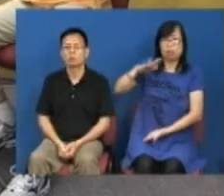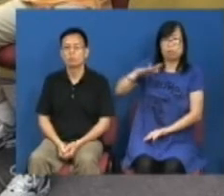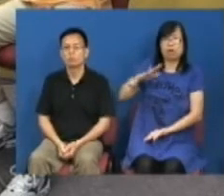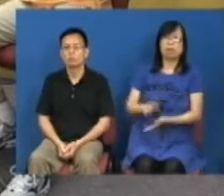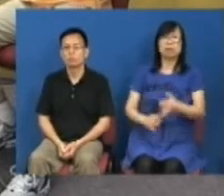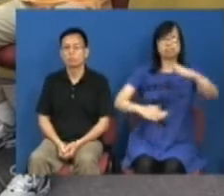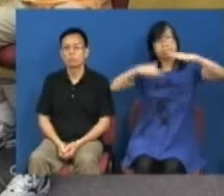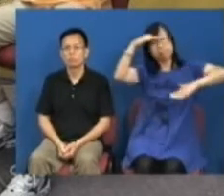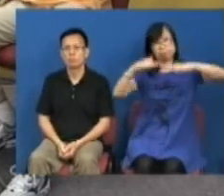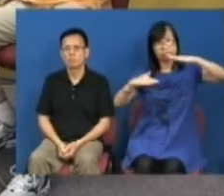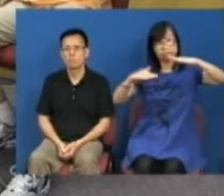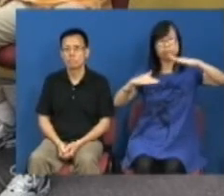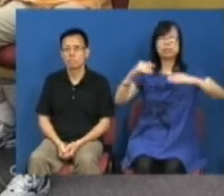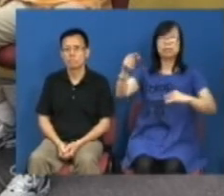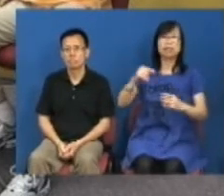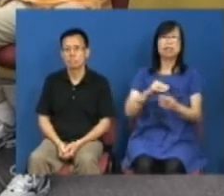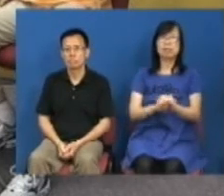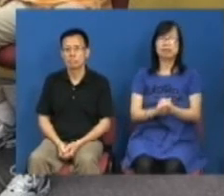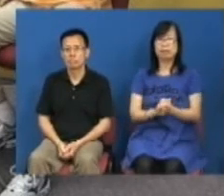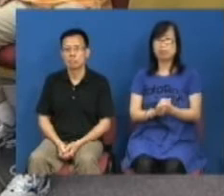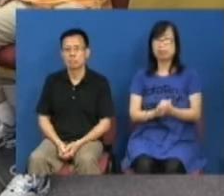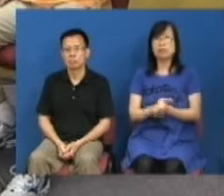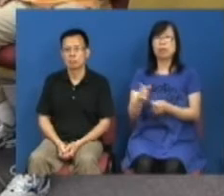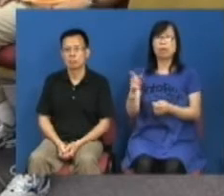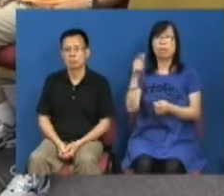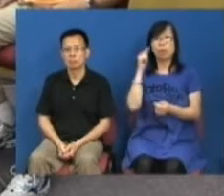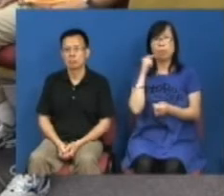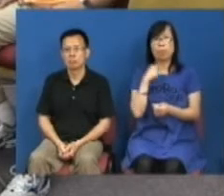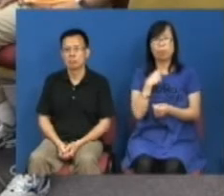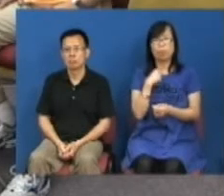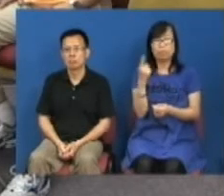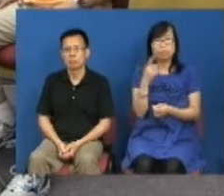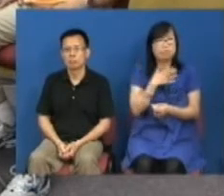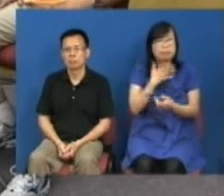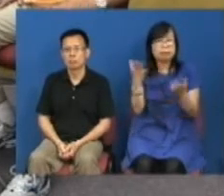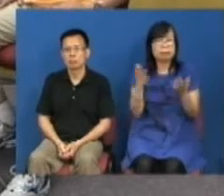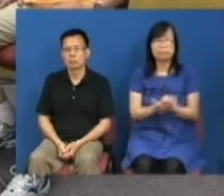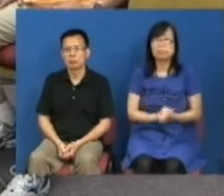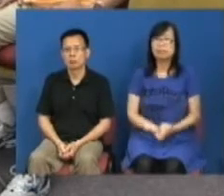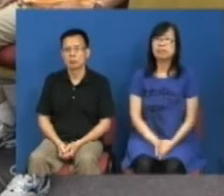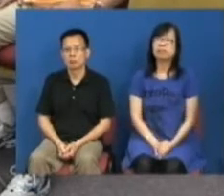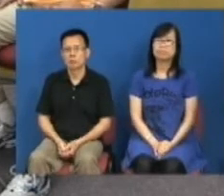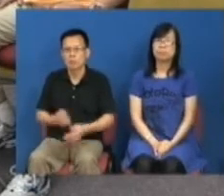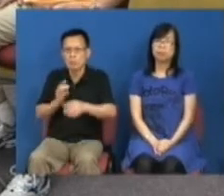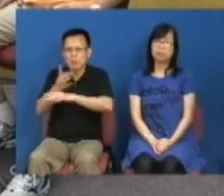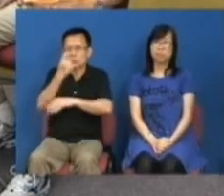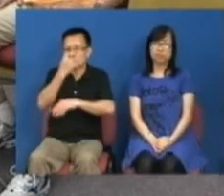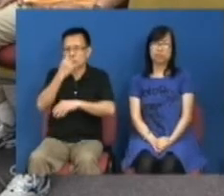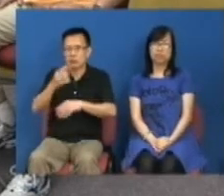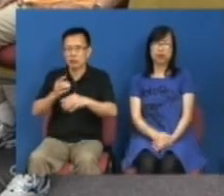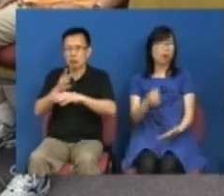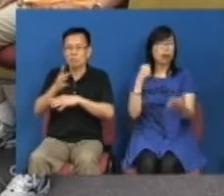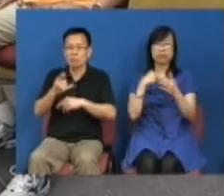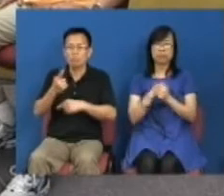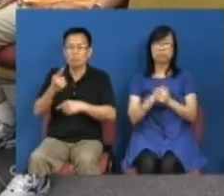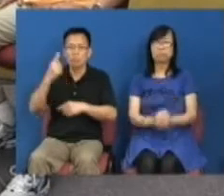是很惊人的超英港美很可惜